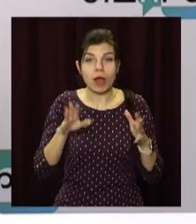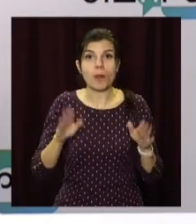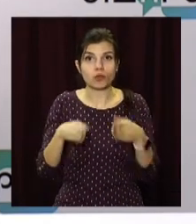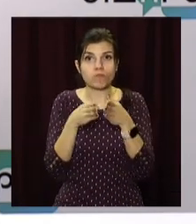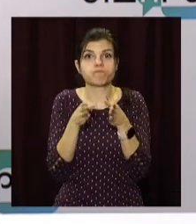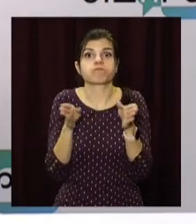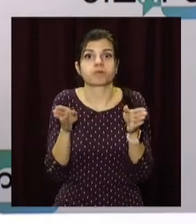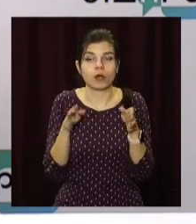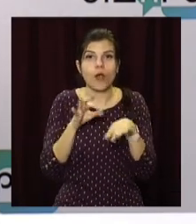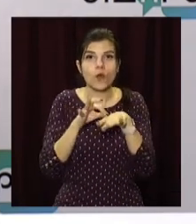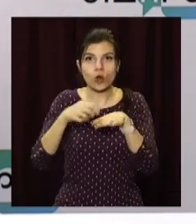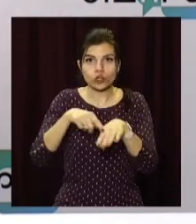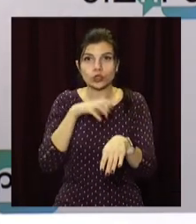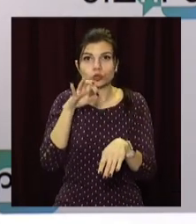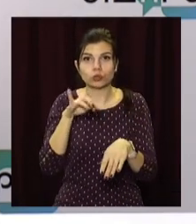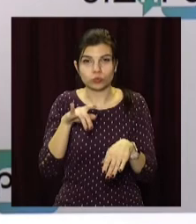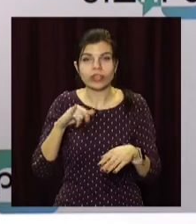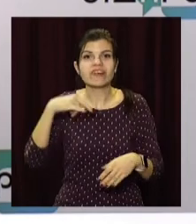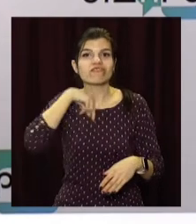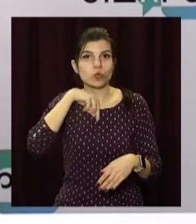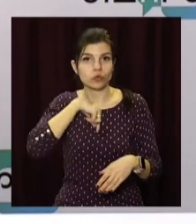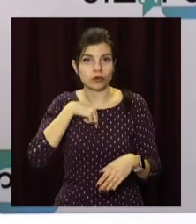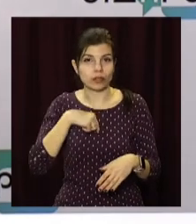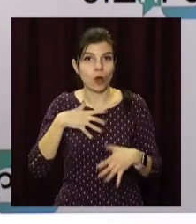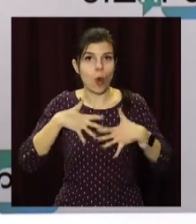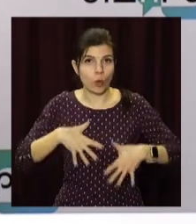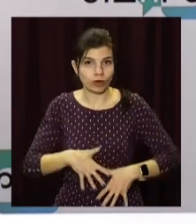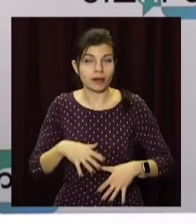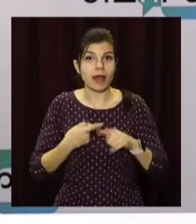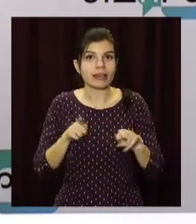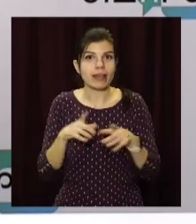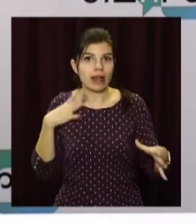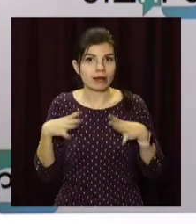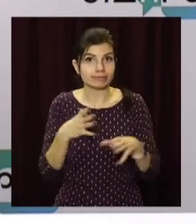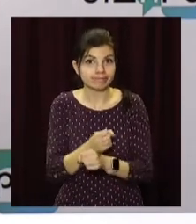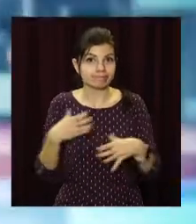кожних сосудів і сосудів внутрішніх органів. Проходить така, звісно, тренування.